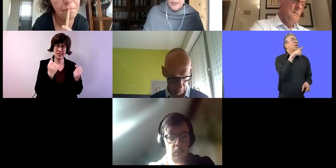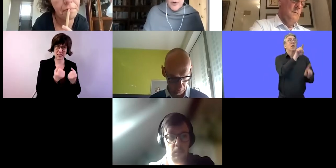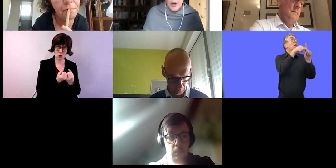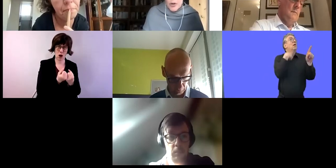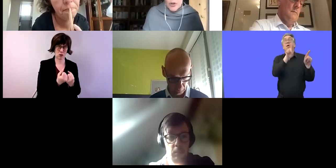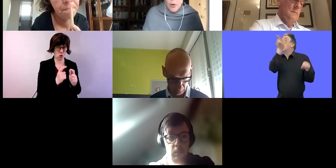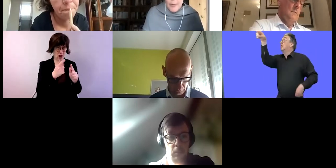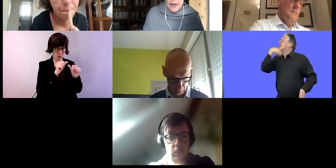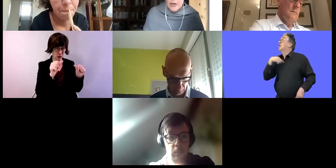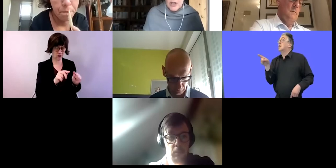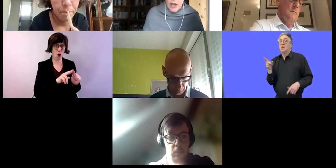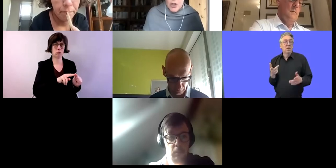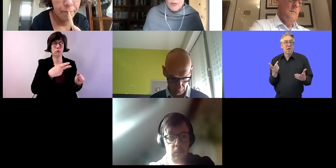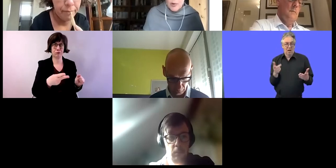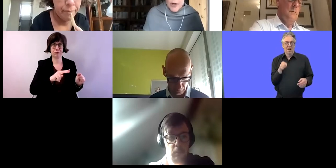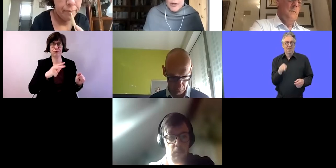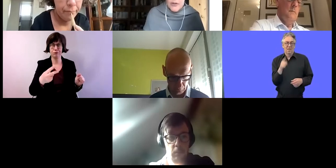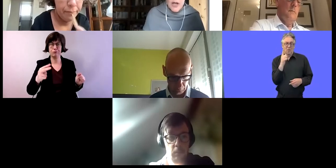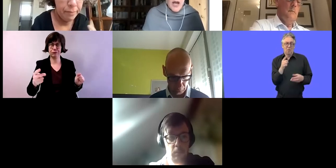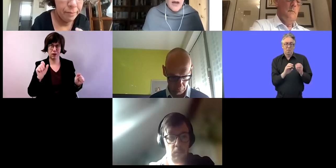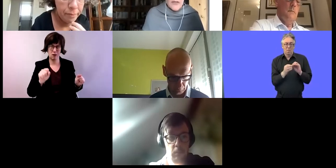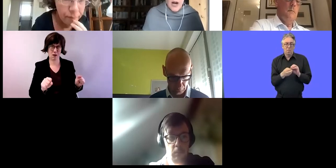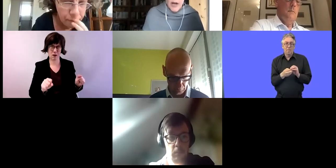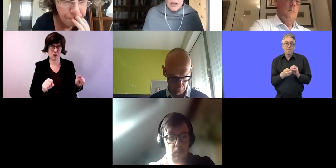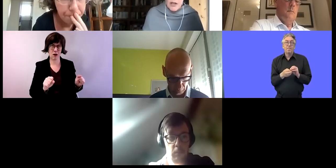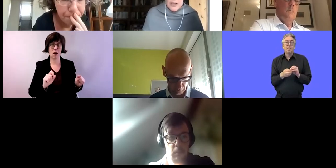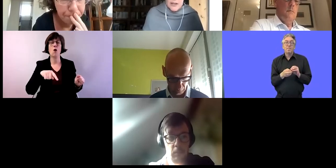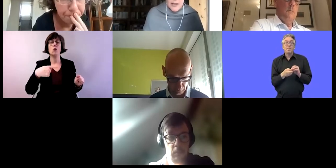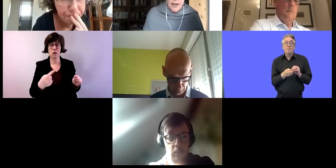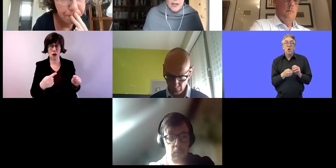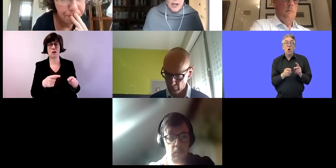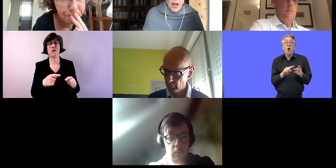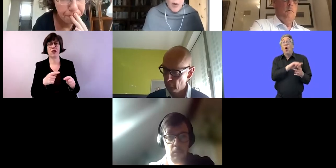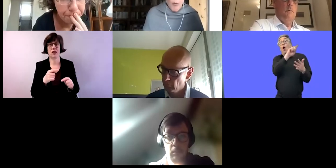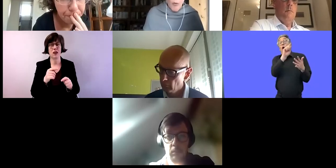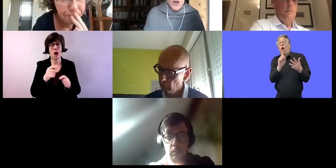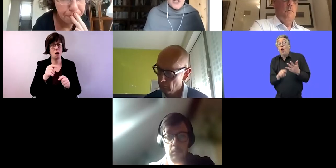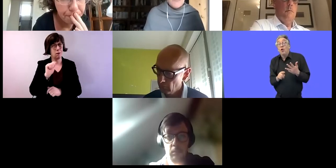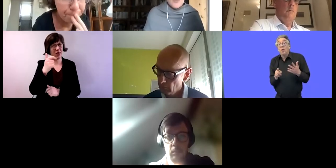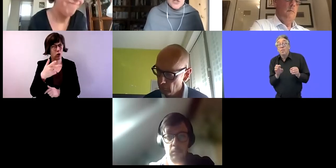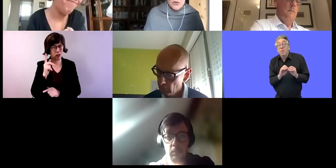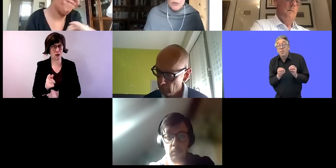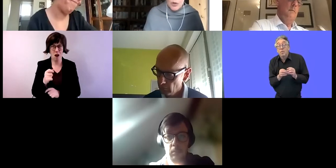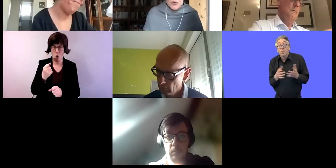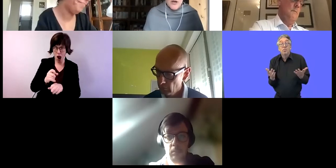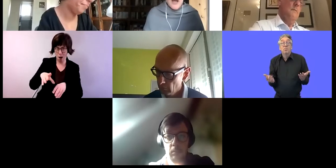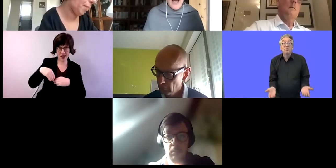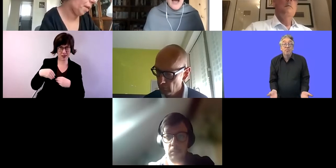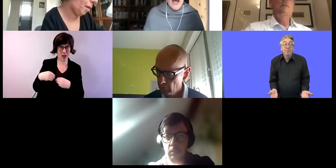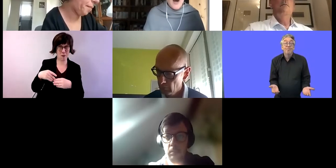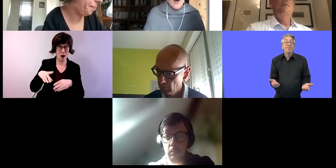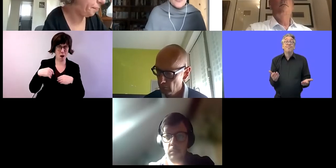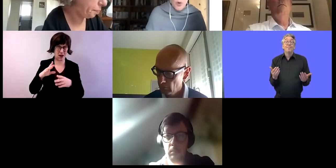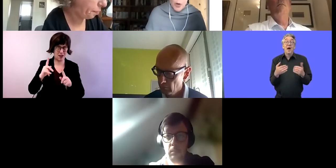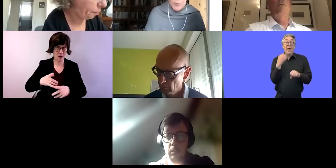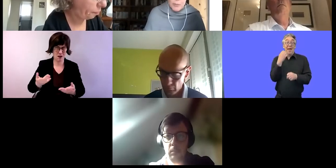nahtlos ineinander greift. Und dann eine Priorität in die Pflicht nehmen der Arbeitnehmer und Arbeitnehmerinnen.